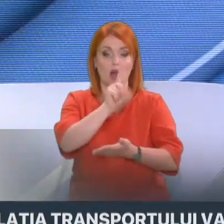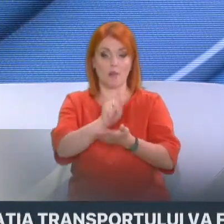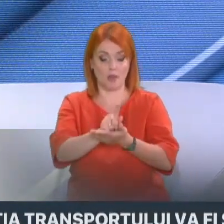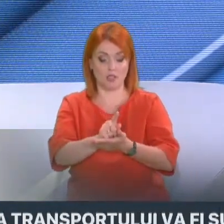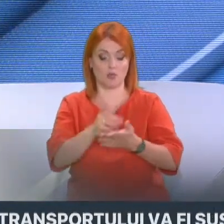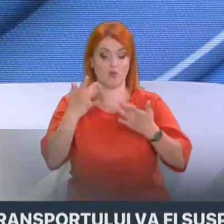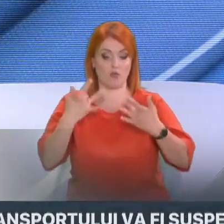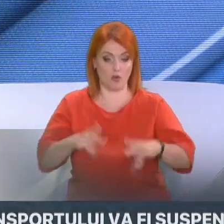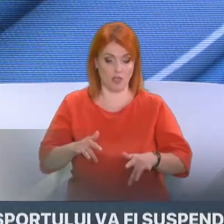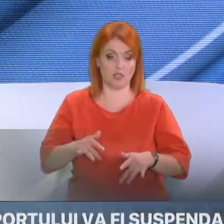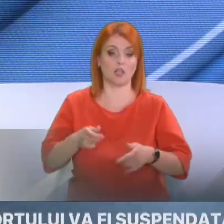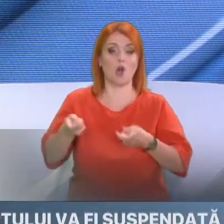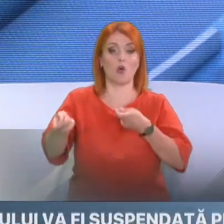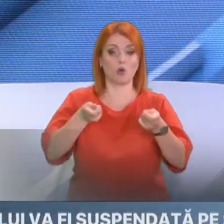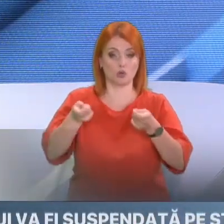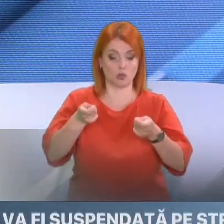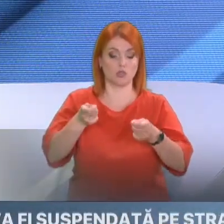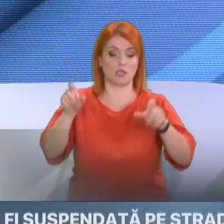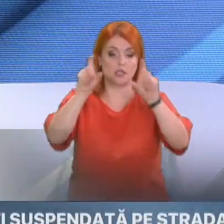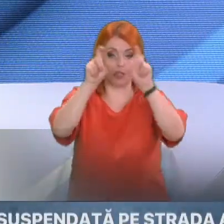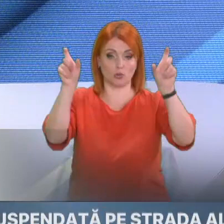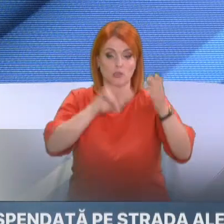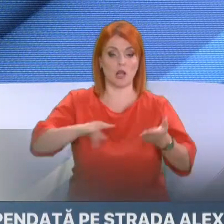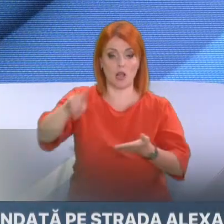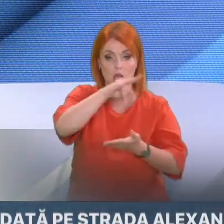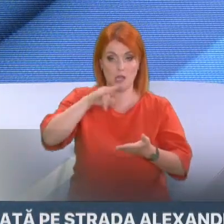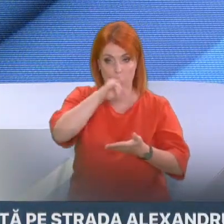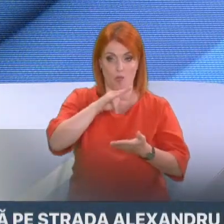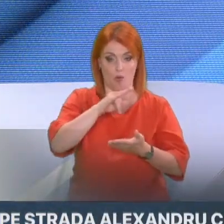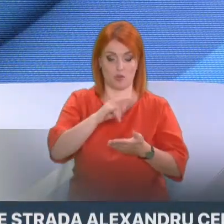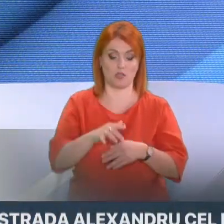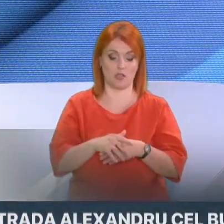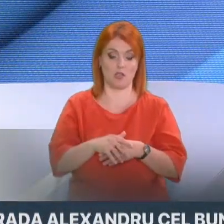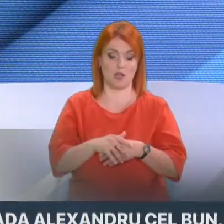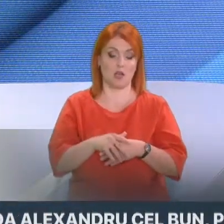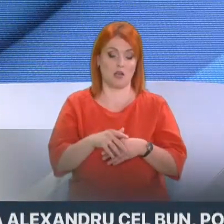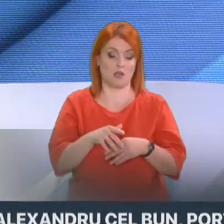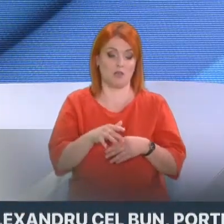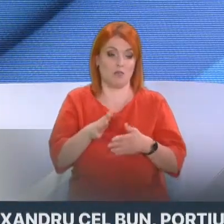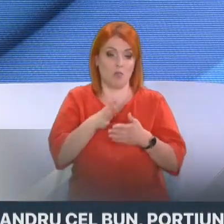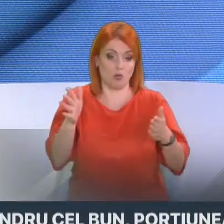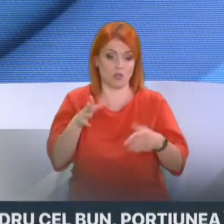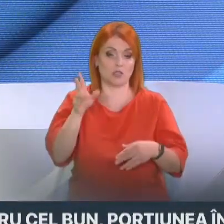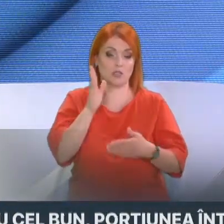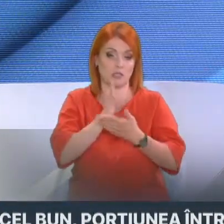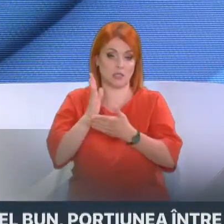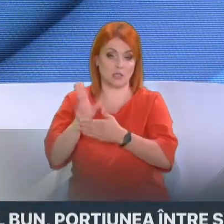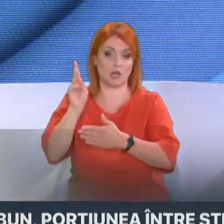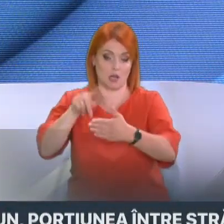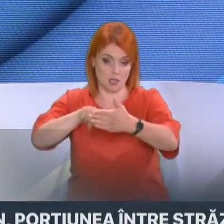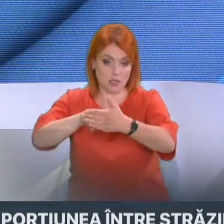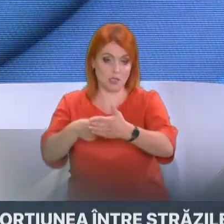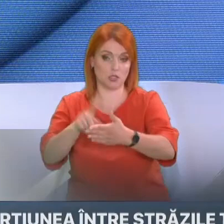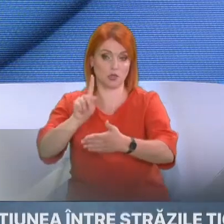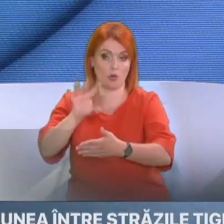public și în raport cu ministrul de interne, și atunci a dimisionat. Amun, când vorbim su dimisia ministrului de interne, mie mi se pare